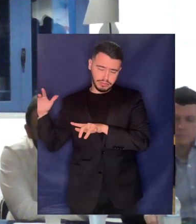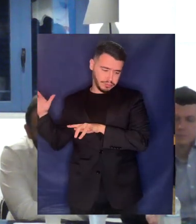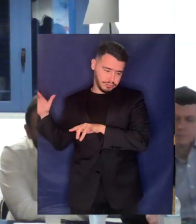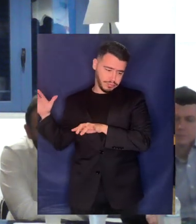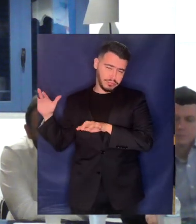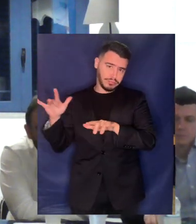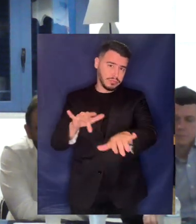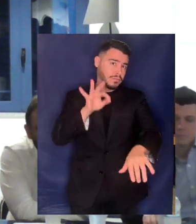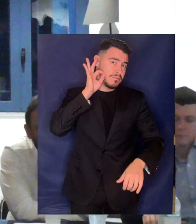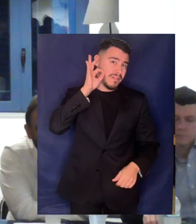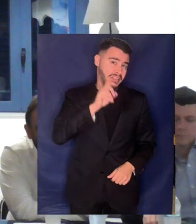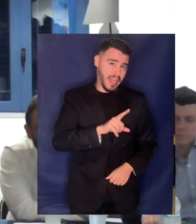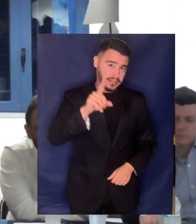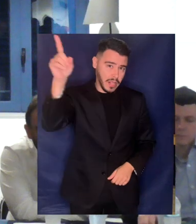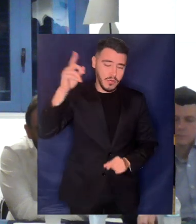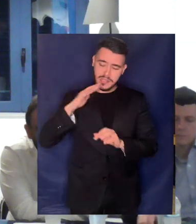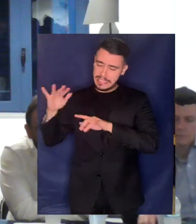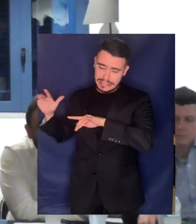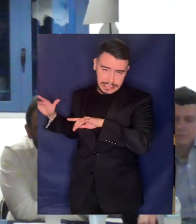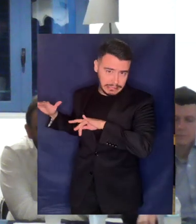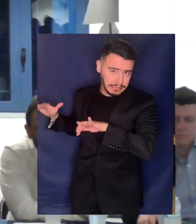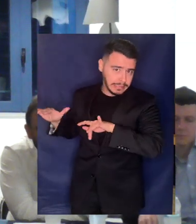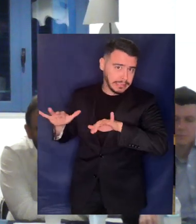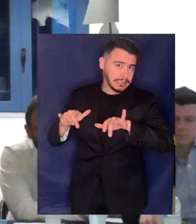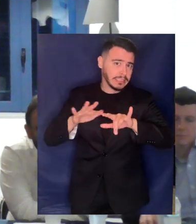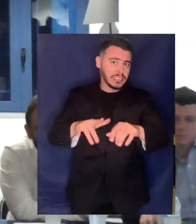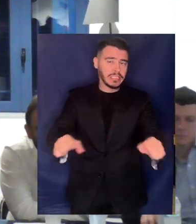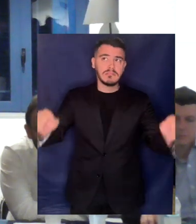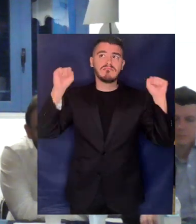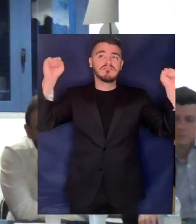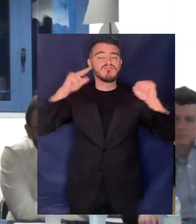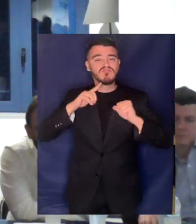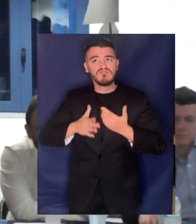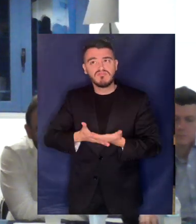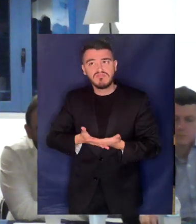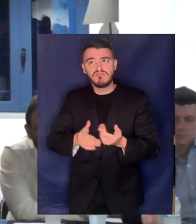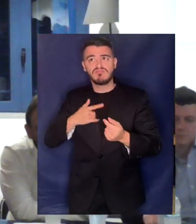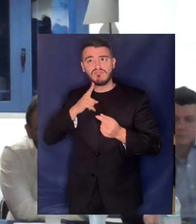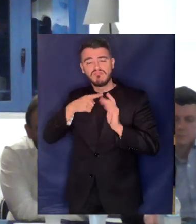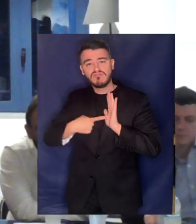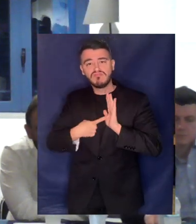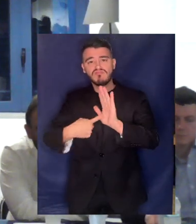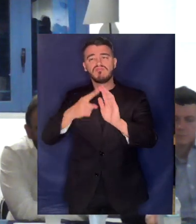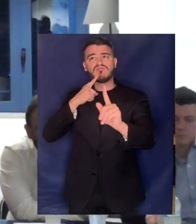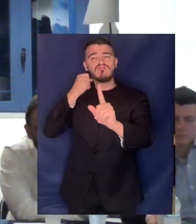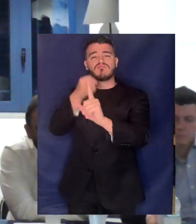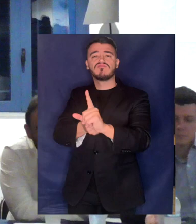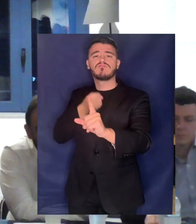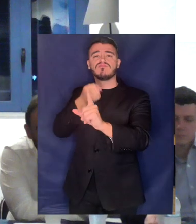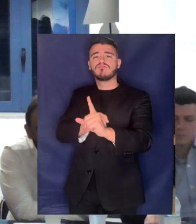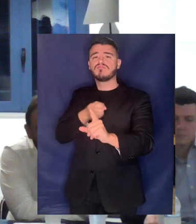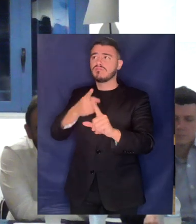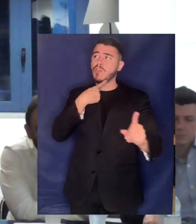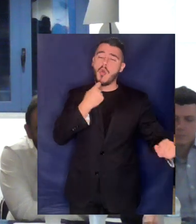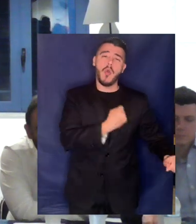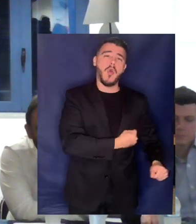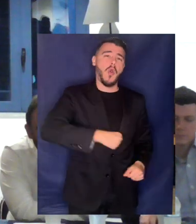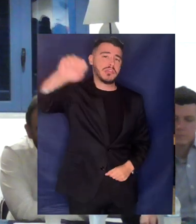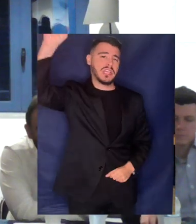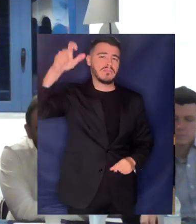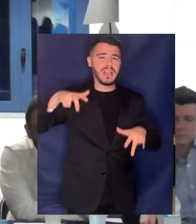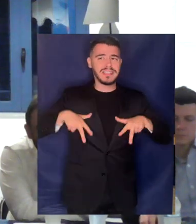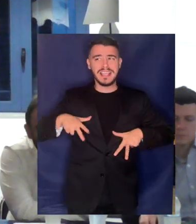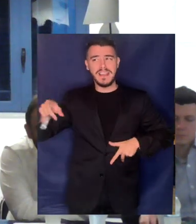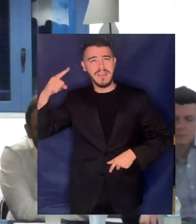να ενώνουν τις φωνές τους να δηλώνουν έτσι με ένα ξεκάθαρο τρόπο την αντίθεσή τους στα σχέδια της